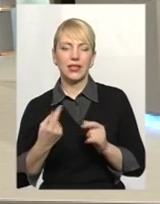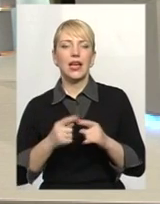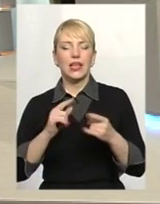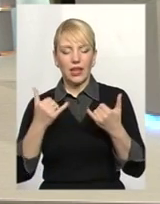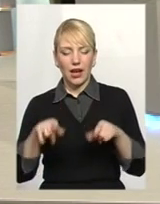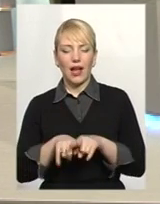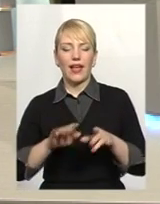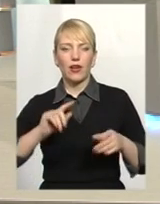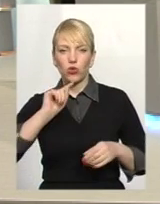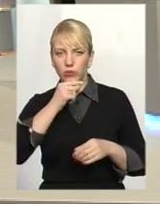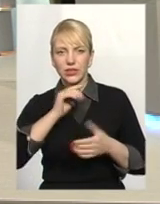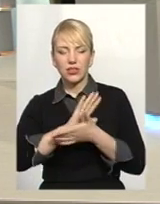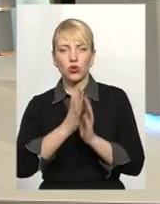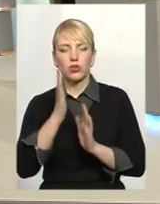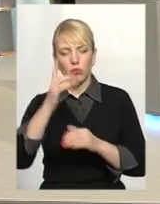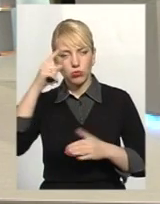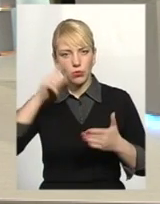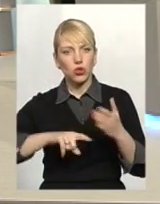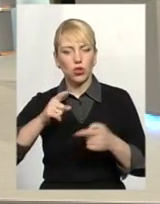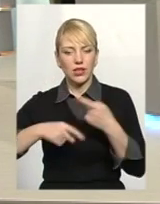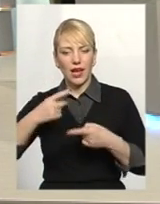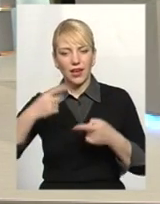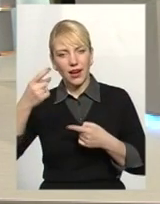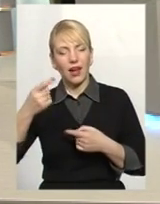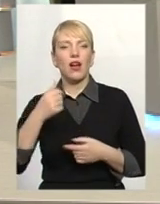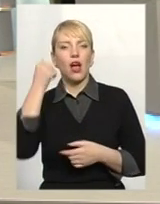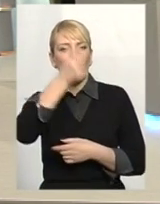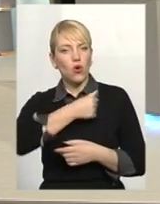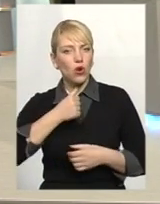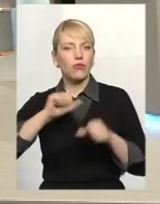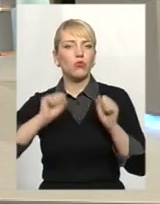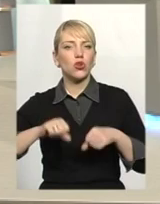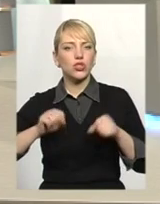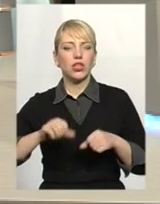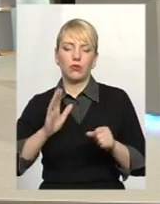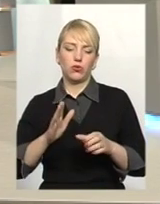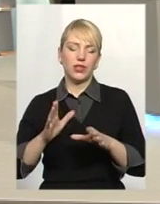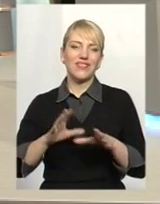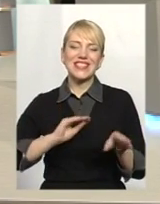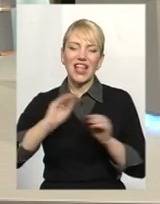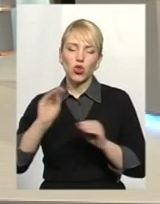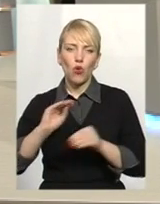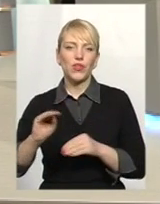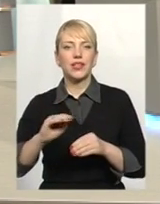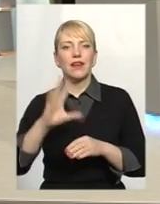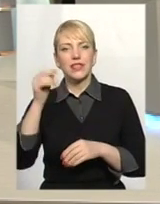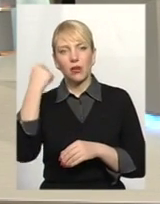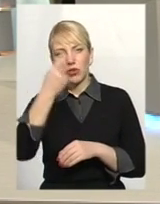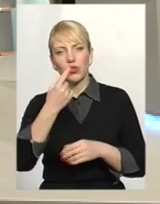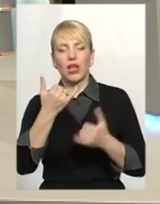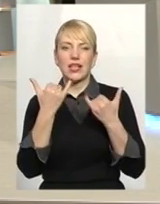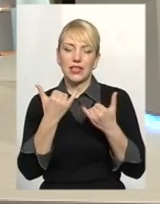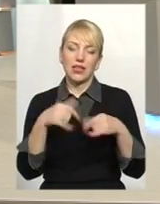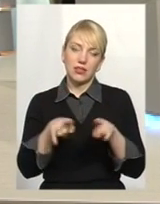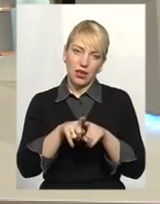економічна ситуація. Будемо сподіватися, через декілька років, можливо, буде можливість всім встановити індивідуальні. Наразі питання